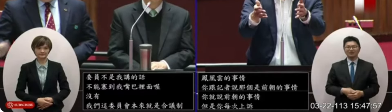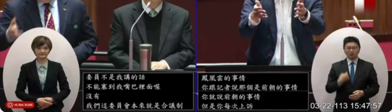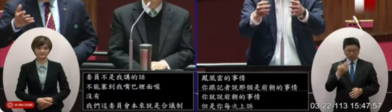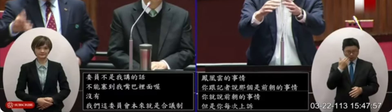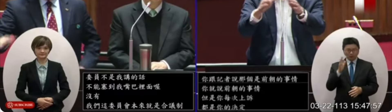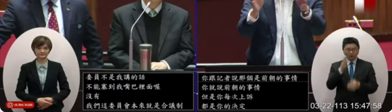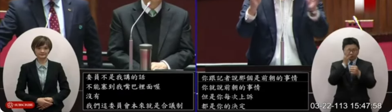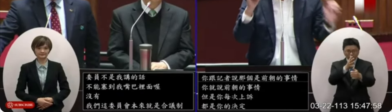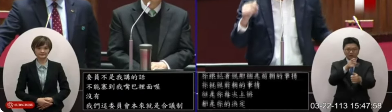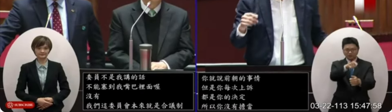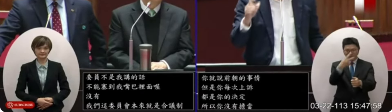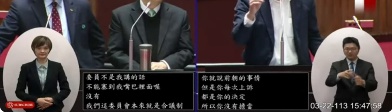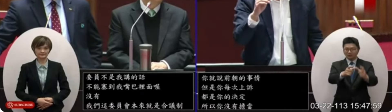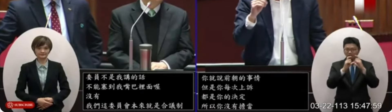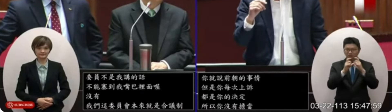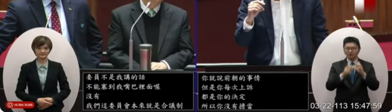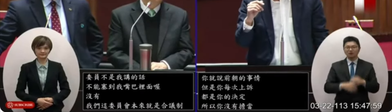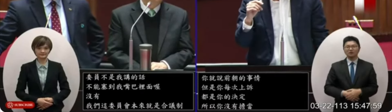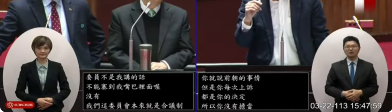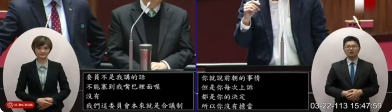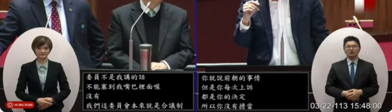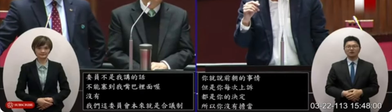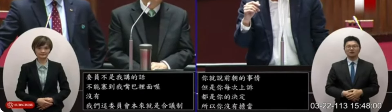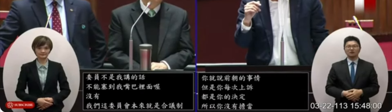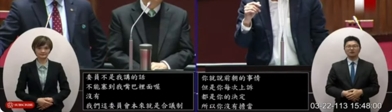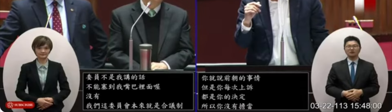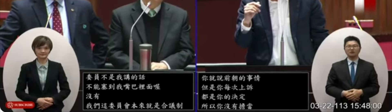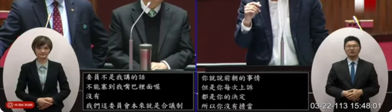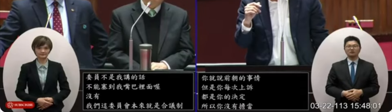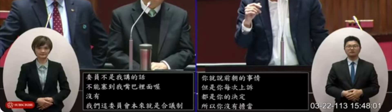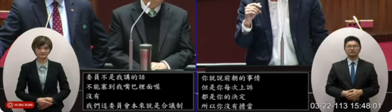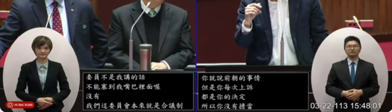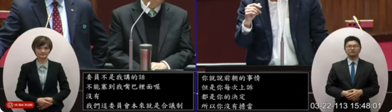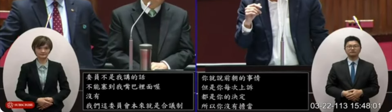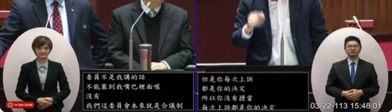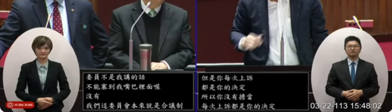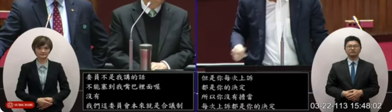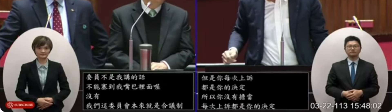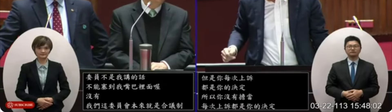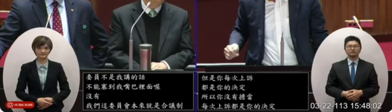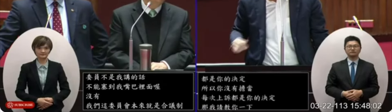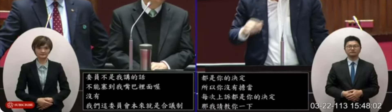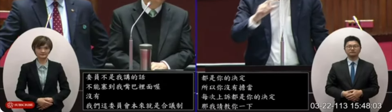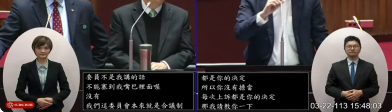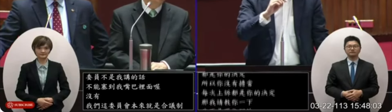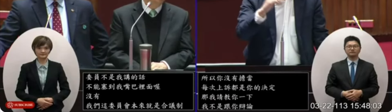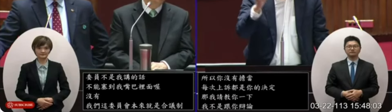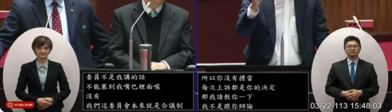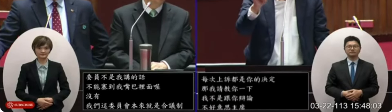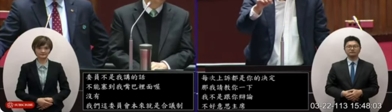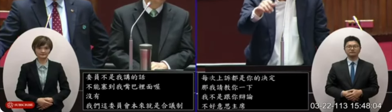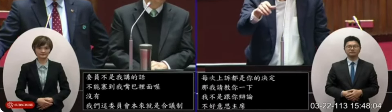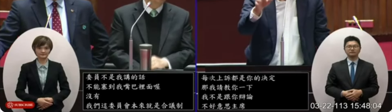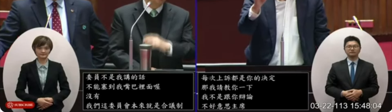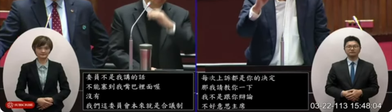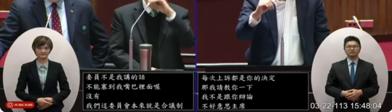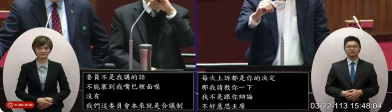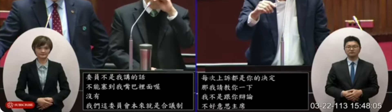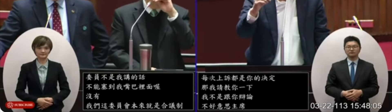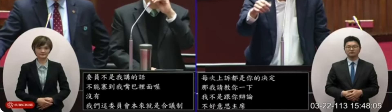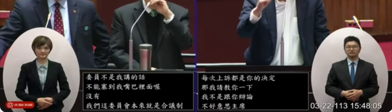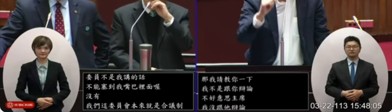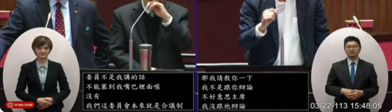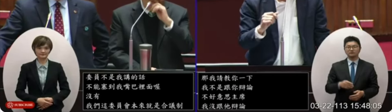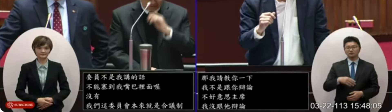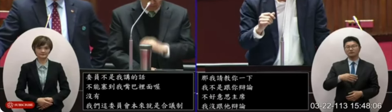再回答好不好幫你時間暫停業委原則我幫你時間暫停先把時間暫停好請繼續鳳凰